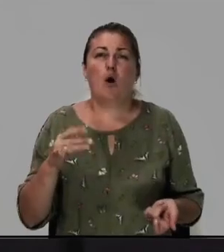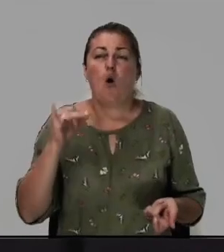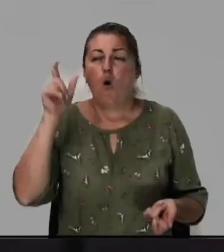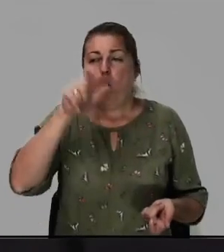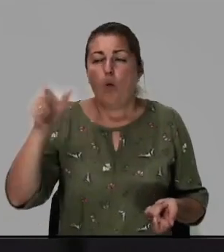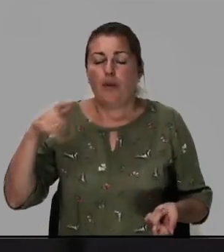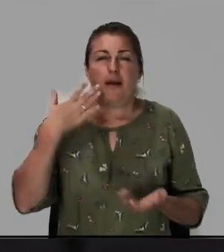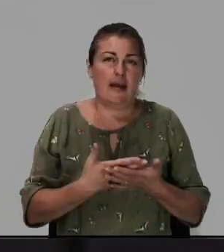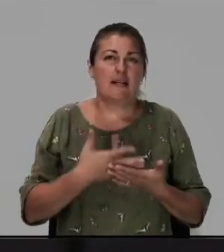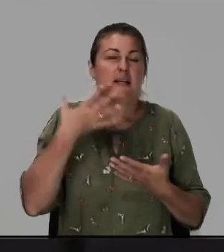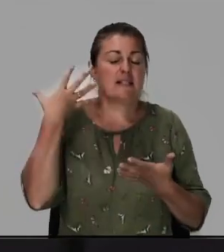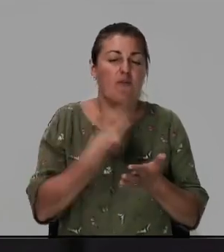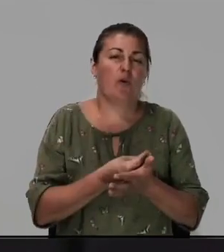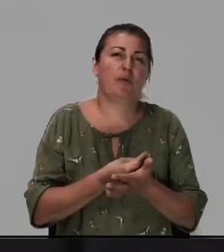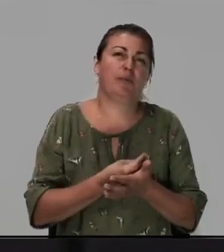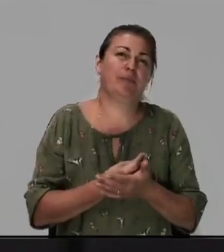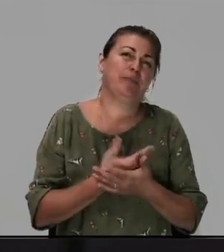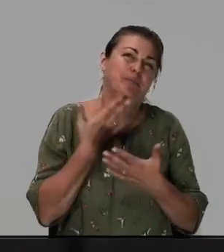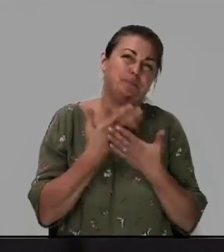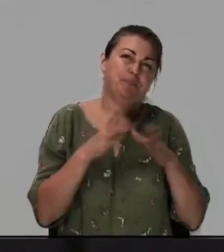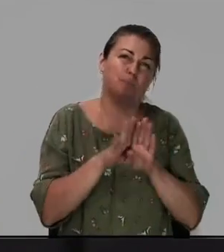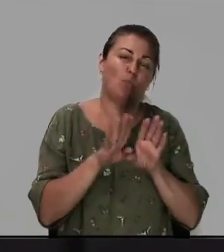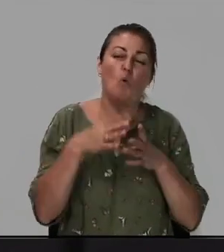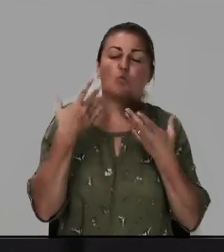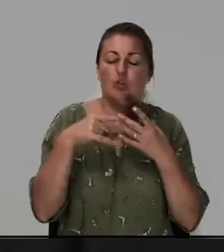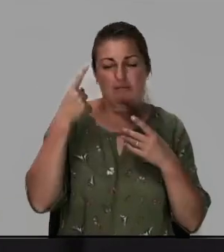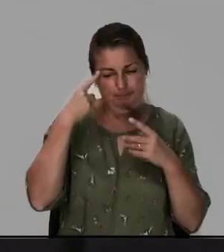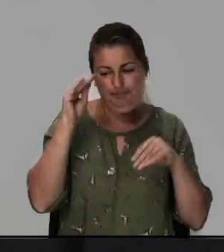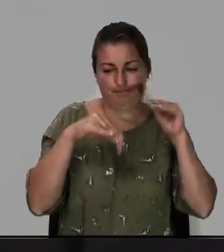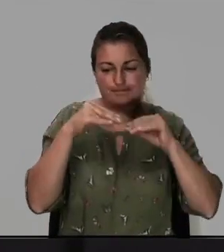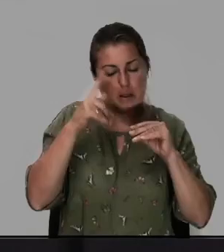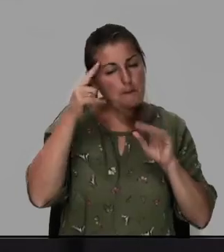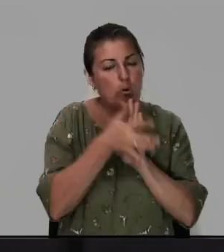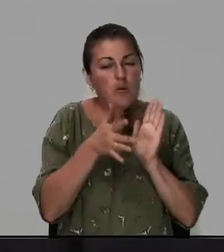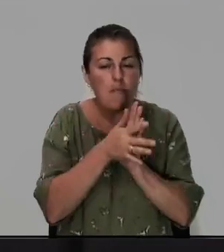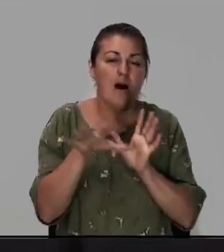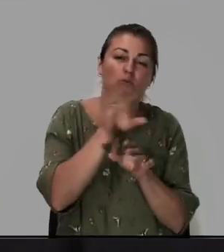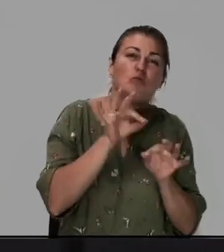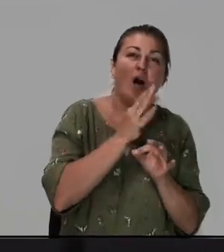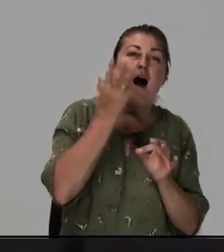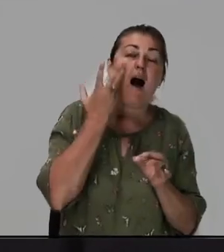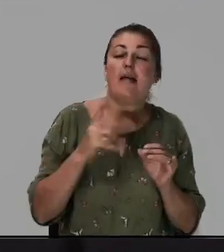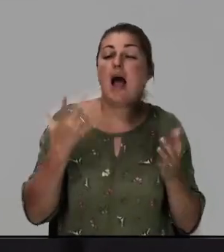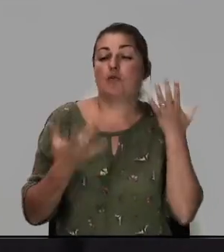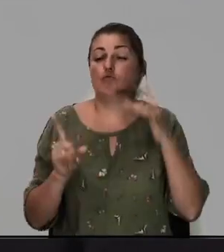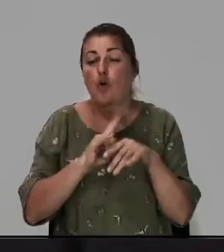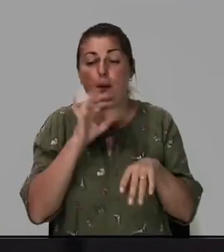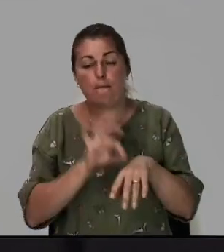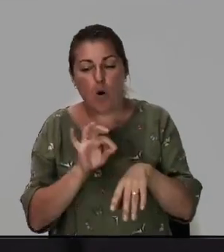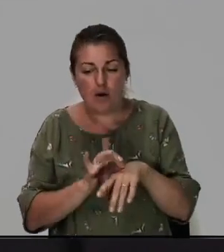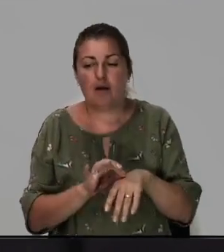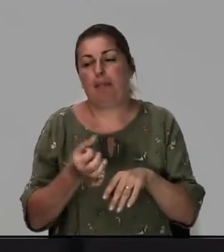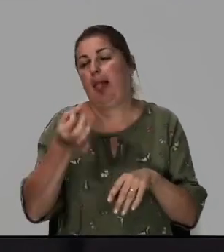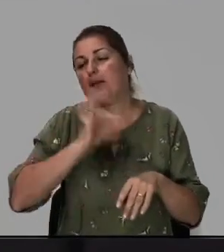людей есть свой скажем уже сложенный мире понимание что когда если что-то заболит аспирин